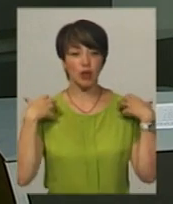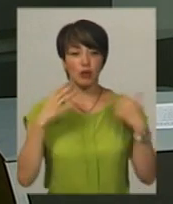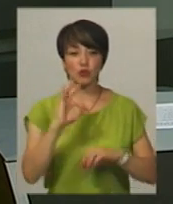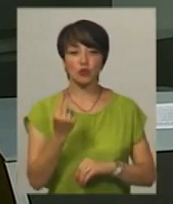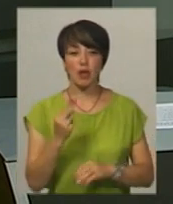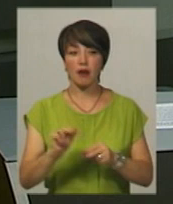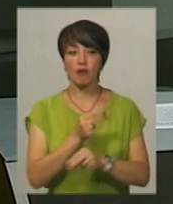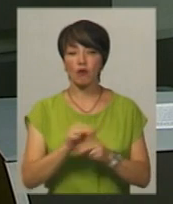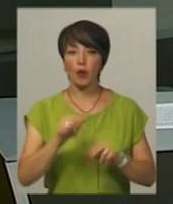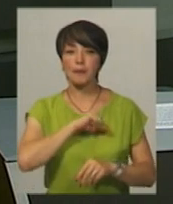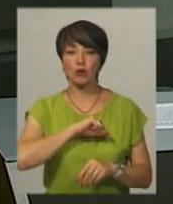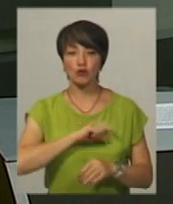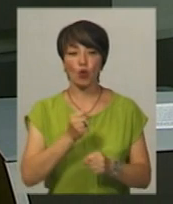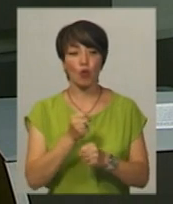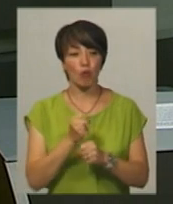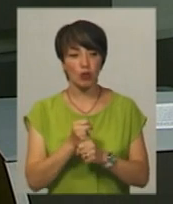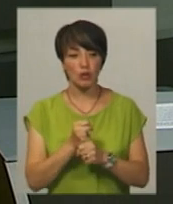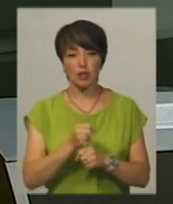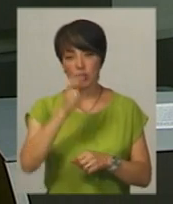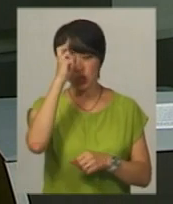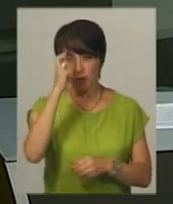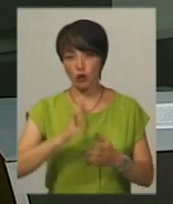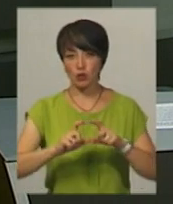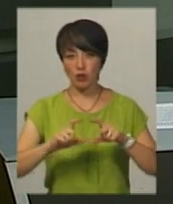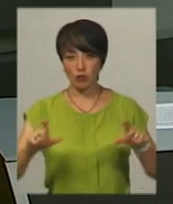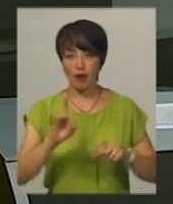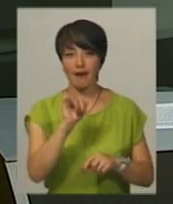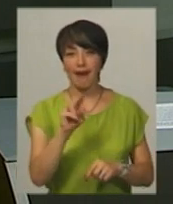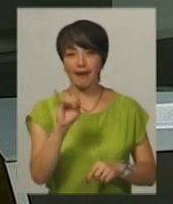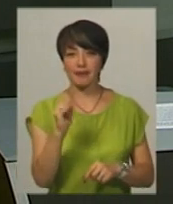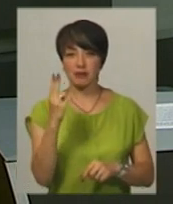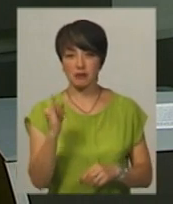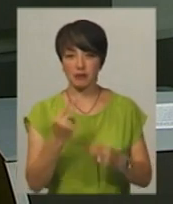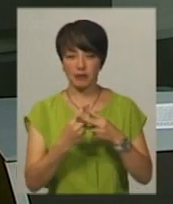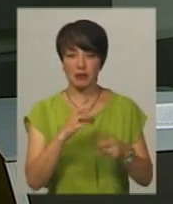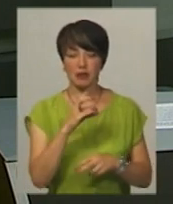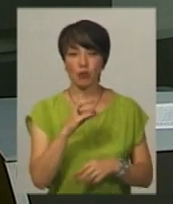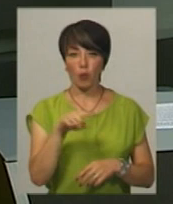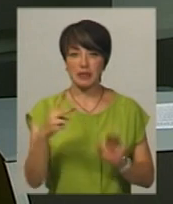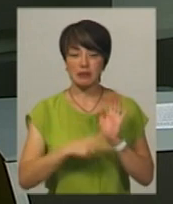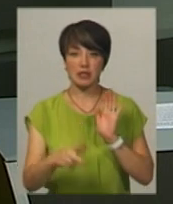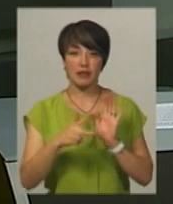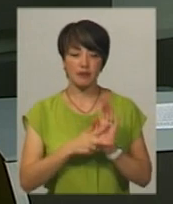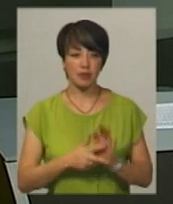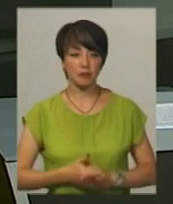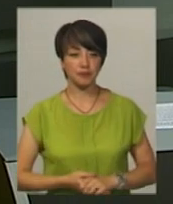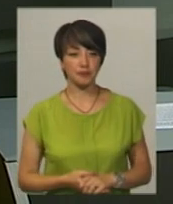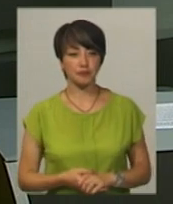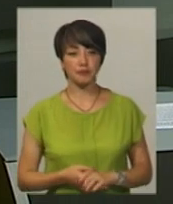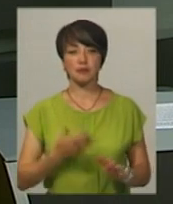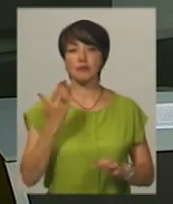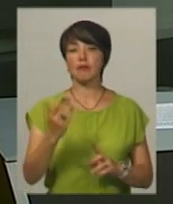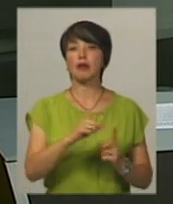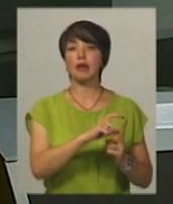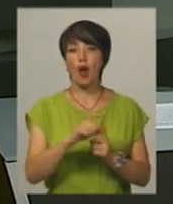соціально-виховної та психологічної роботи державної установи Райковецька виправна колонія номер 78 Дмитро Федак. За